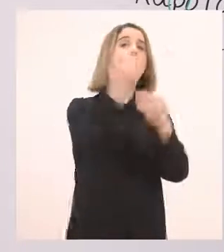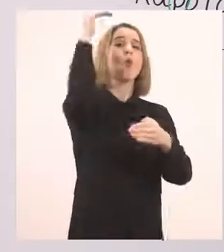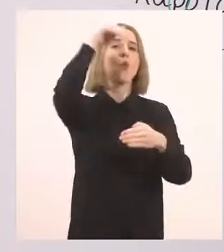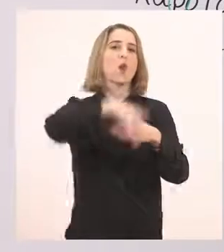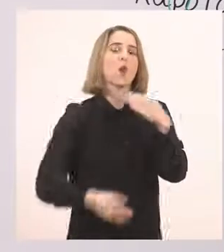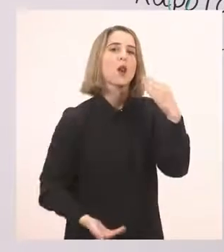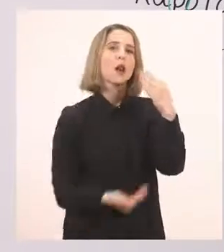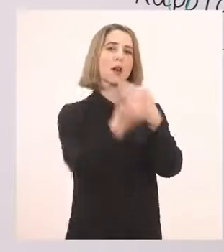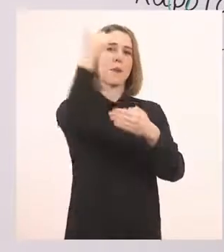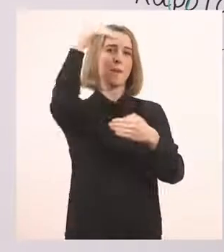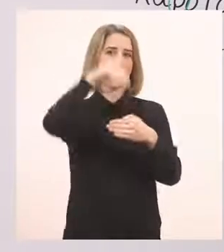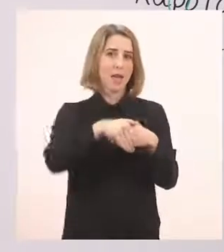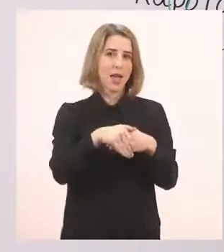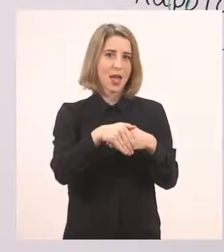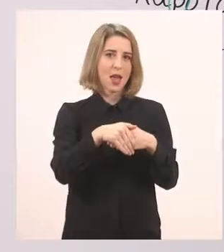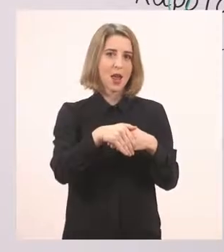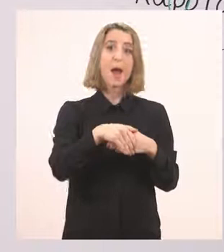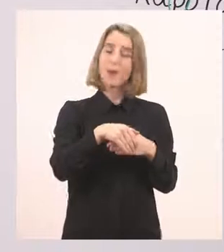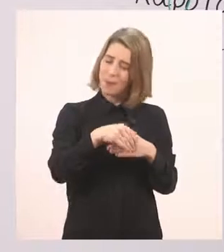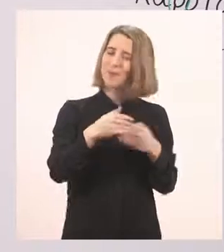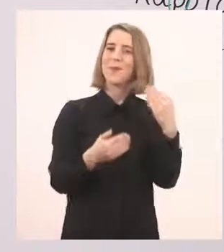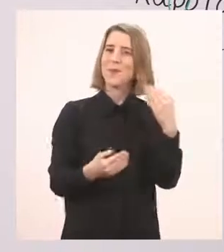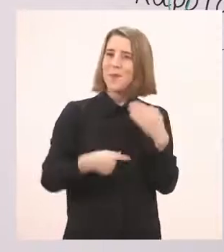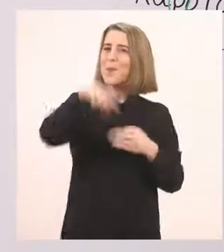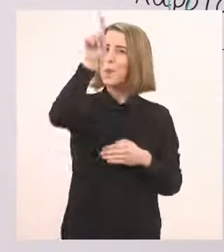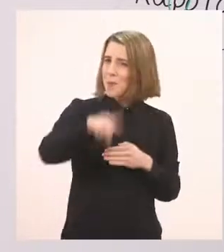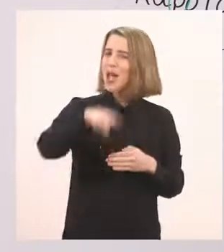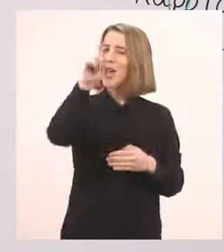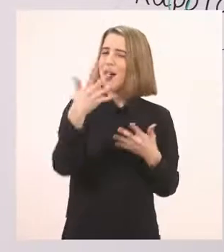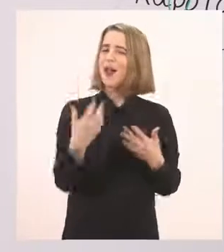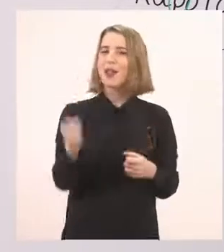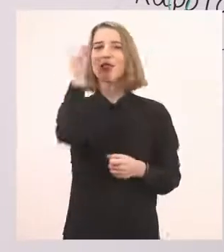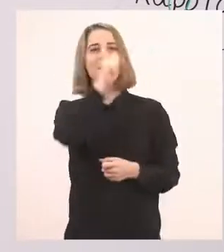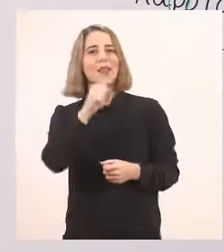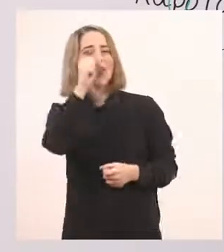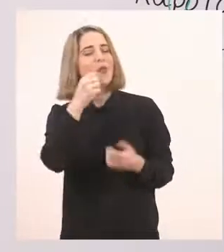τραγουδά. Μέρα. Έχει ρ. Και το τραγουδά.